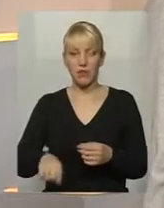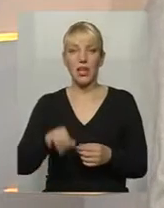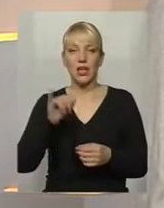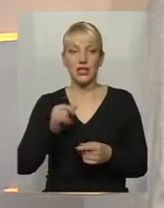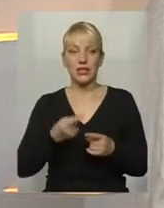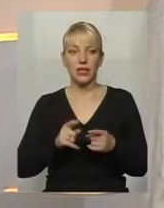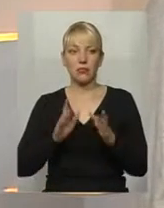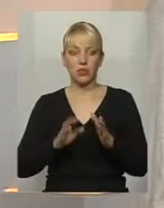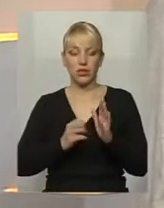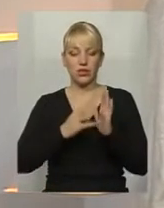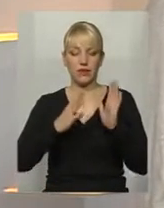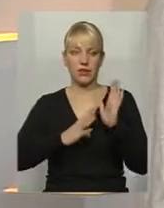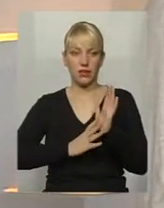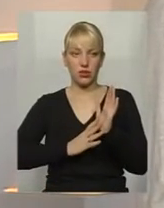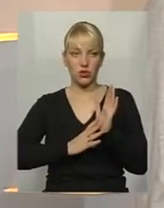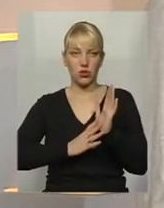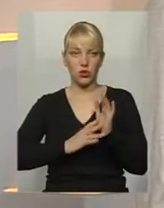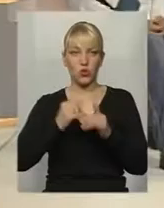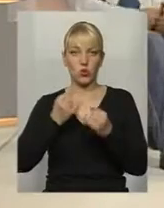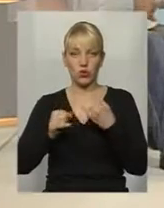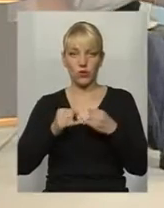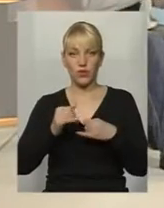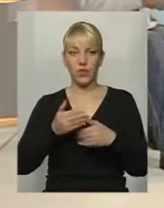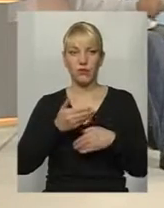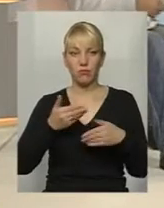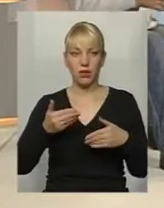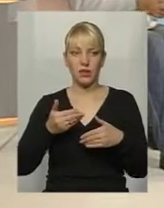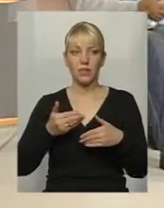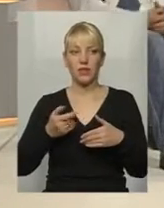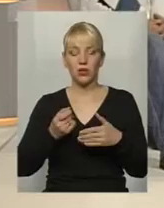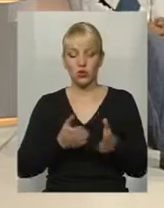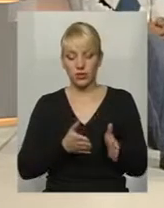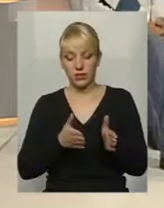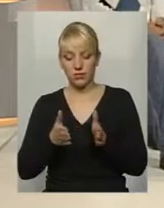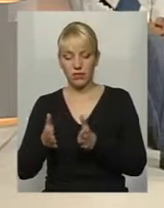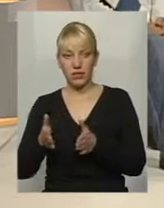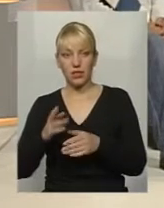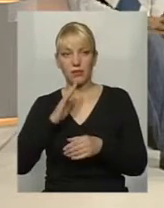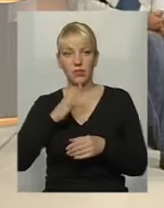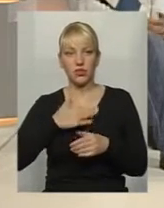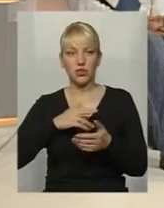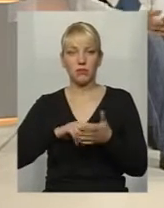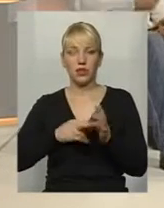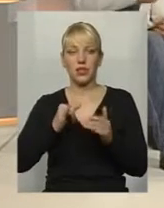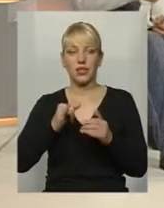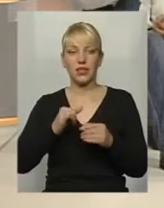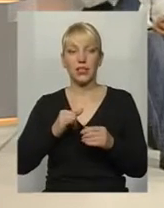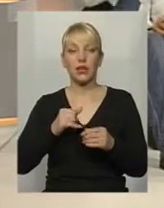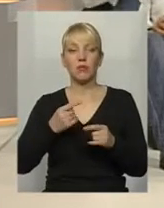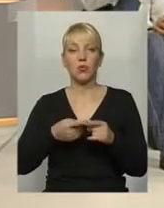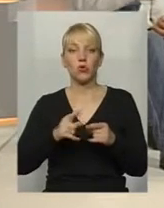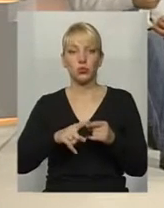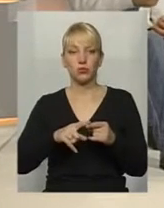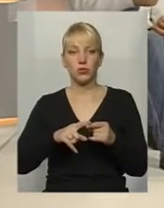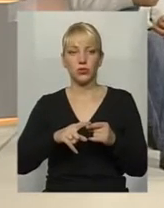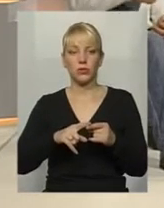буде 19 жовтня, ми трішки змістили по наших планах, то знову ж туди, от по цій же, по